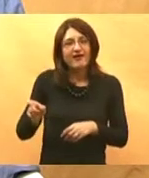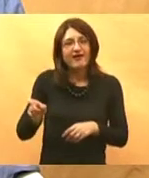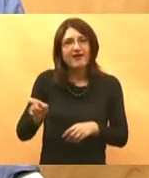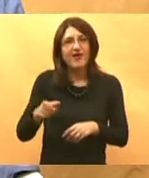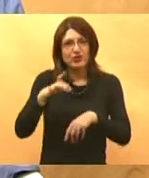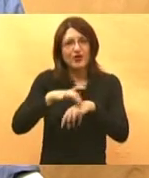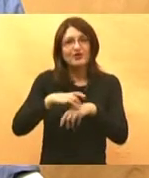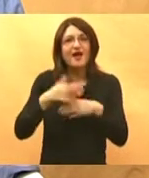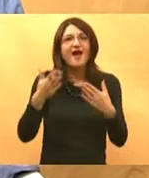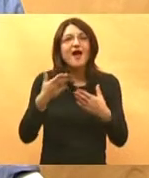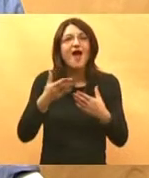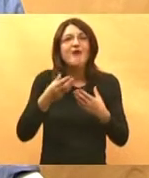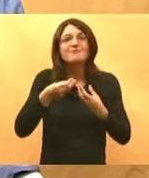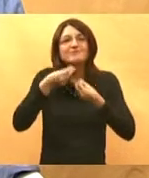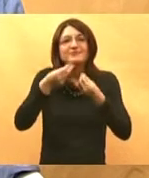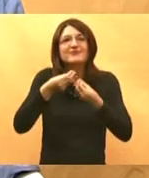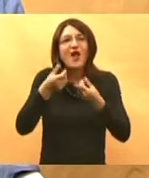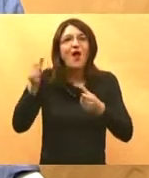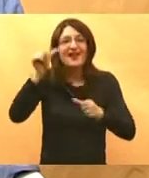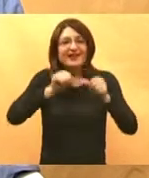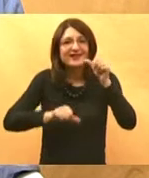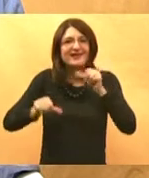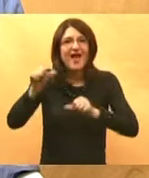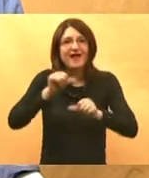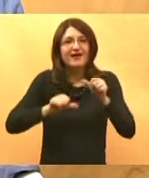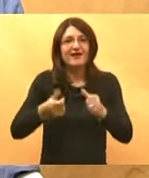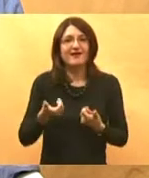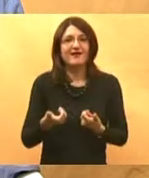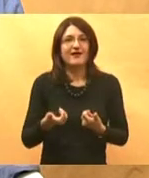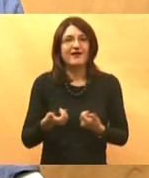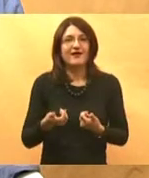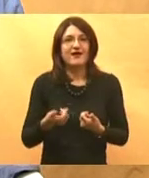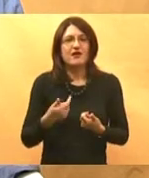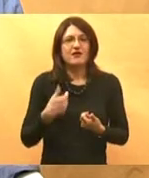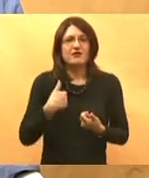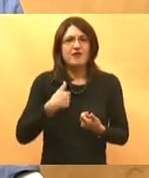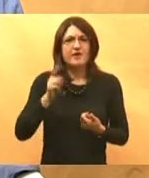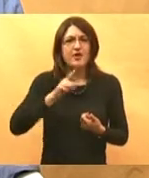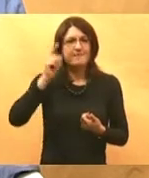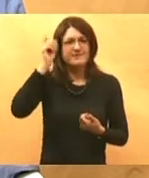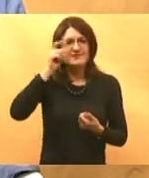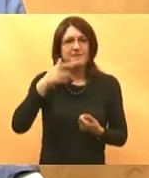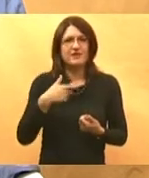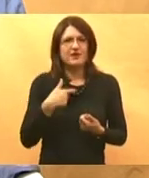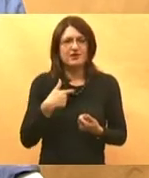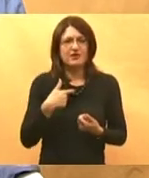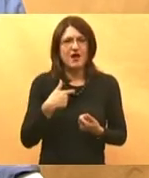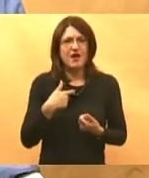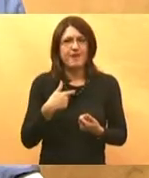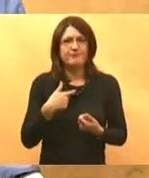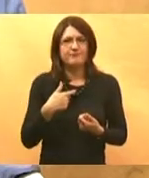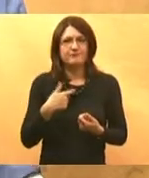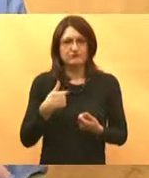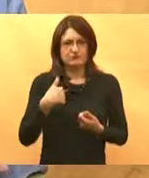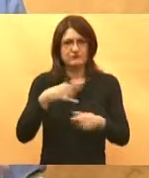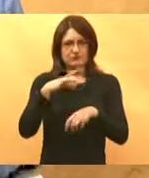lječnik ima za svojeg pacijenta i svojeg suradnika u lječenju. Ja nikad neću niti mislim da treba zastupati onu sintagmu